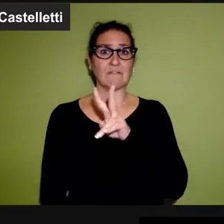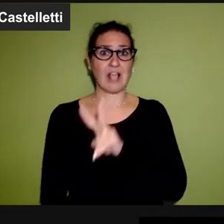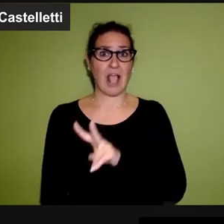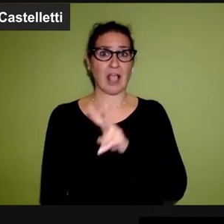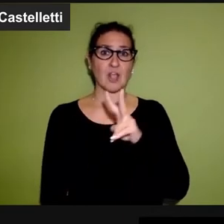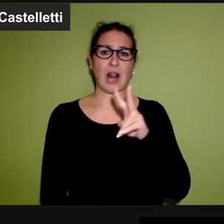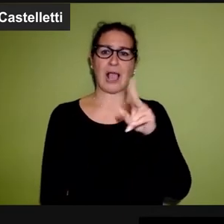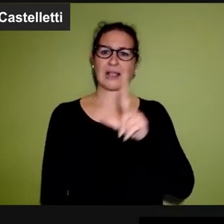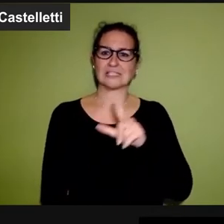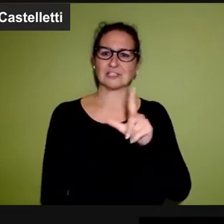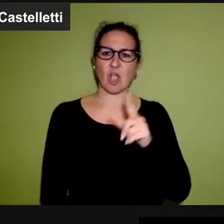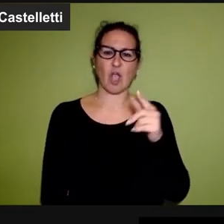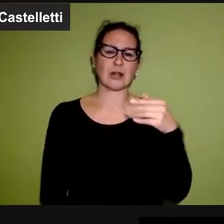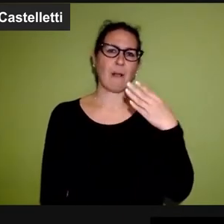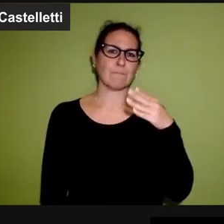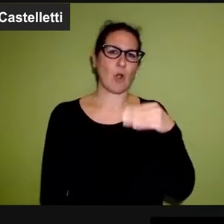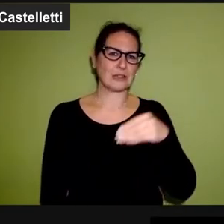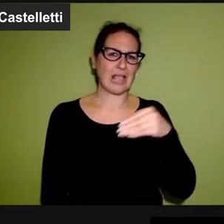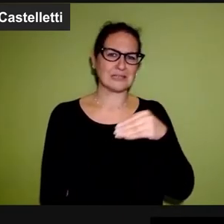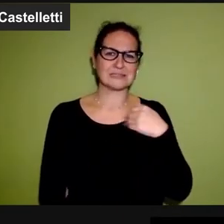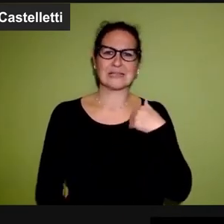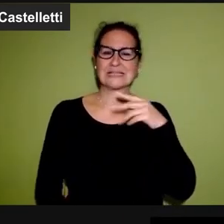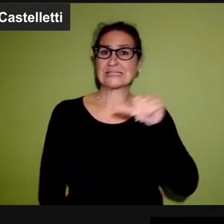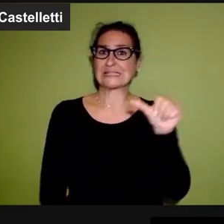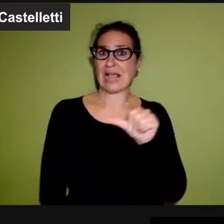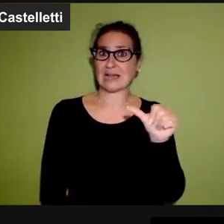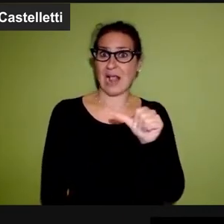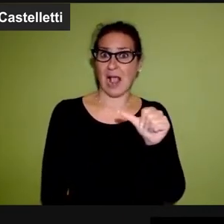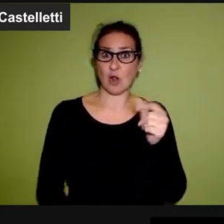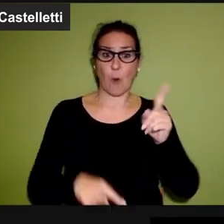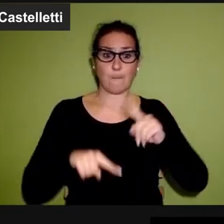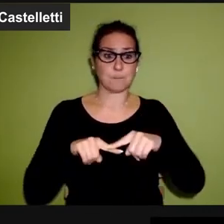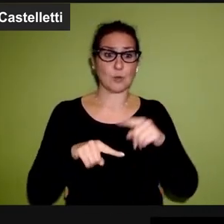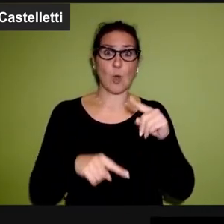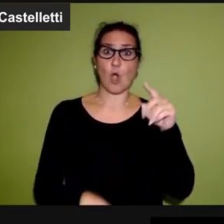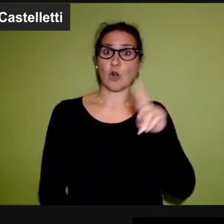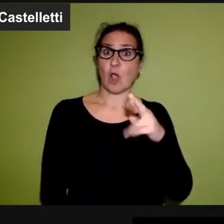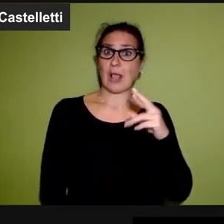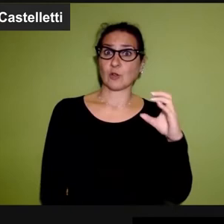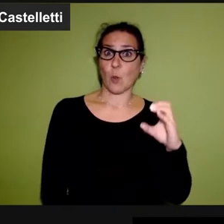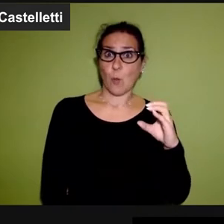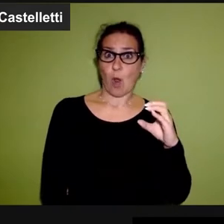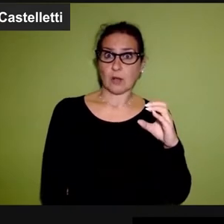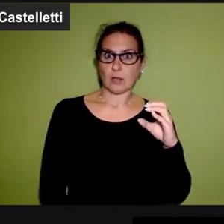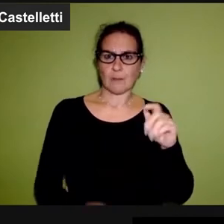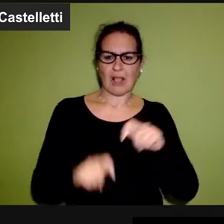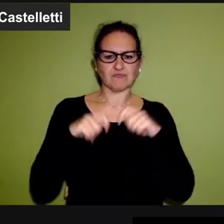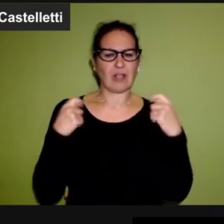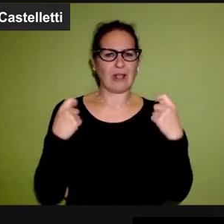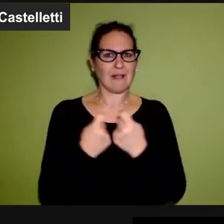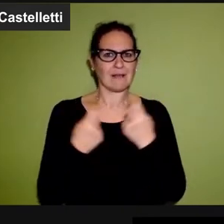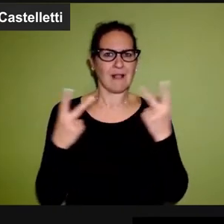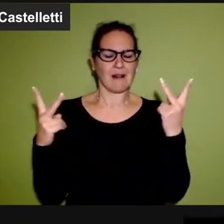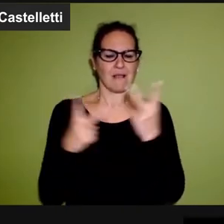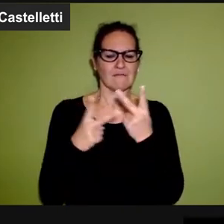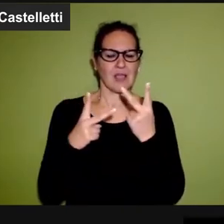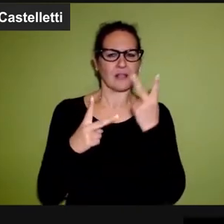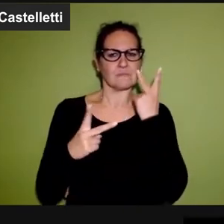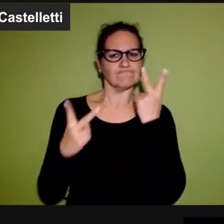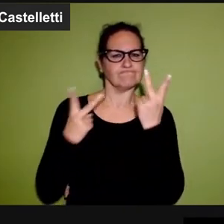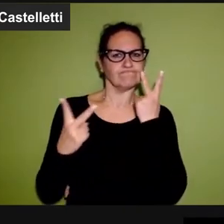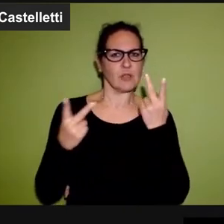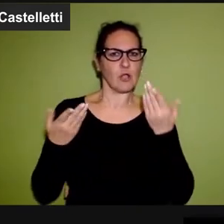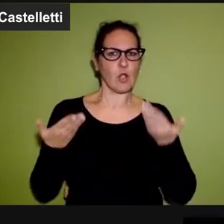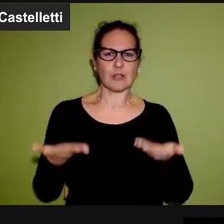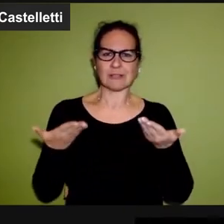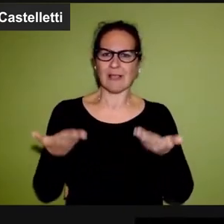Bill Viola, Felix Gonzalez-Torres, Christian Boltanski, Andre Serrano ma anche Roberto Cuoghi ma sembra in generale